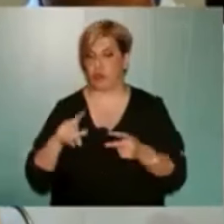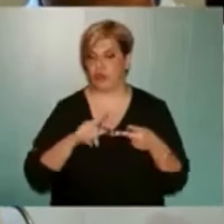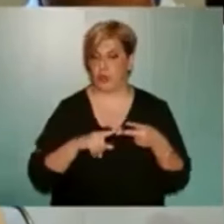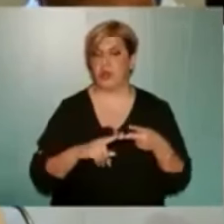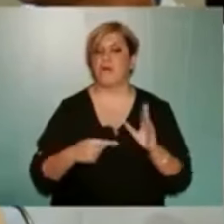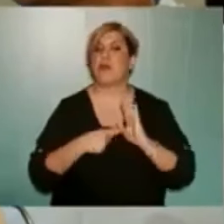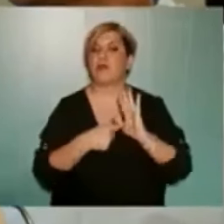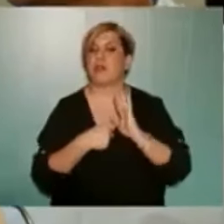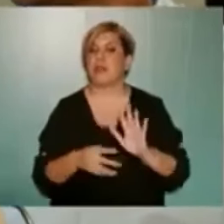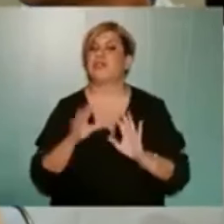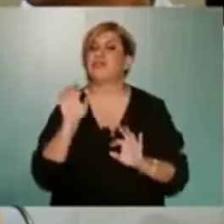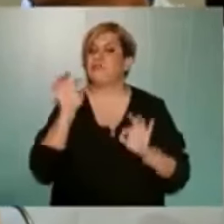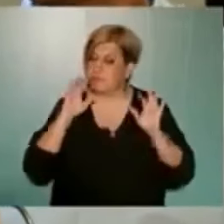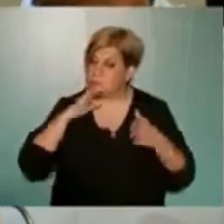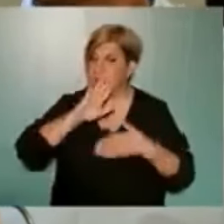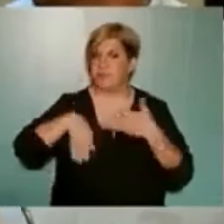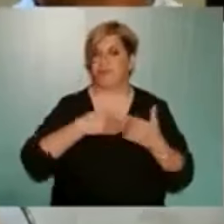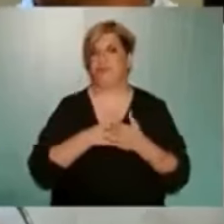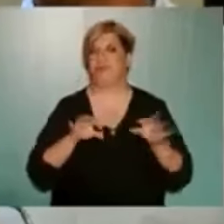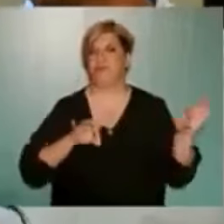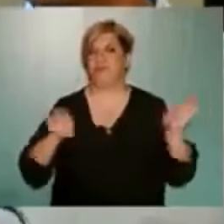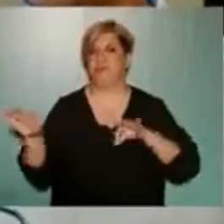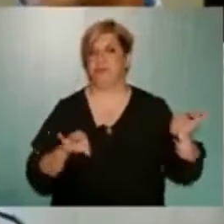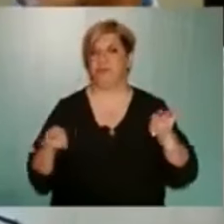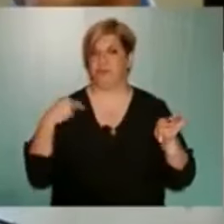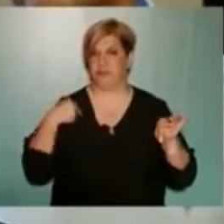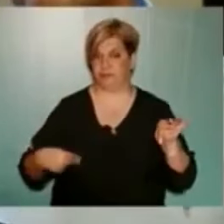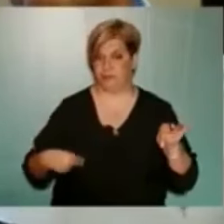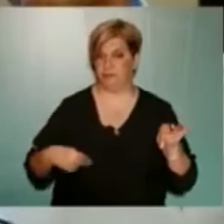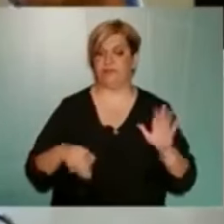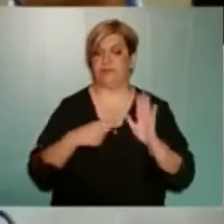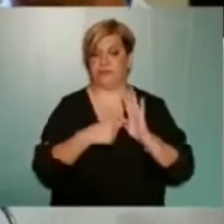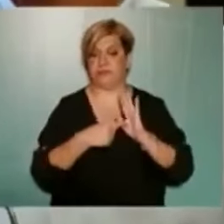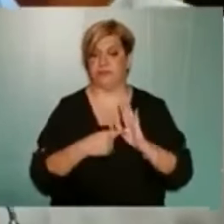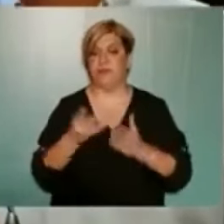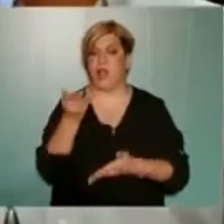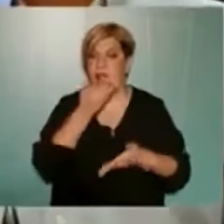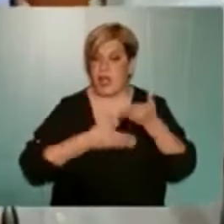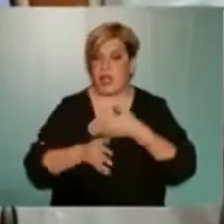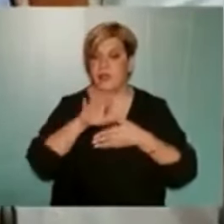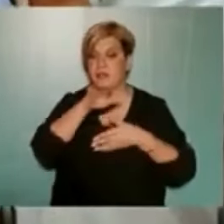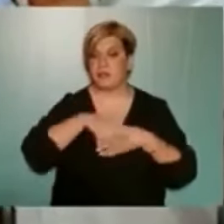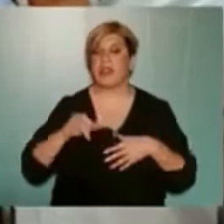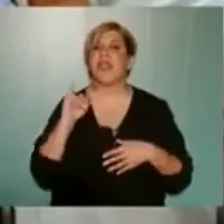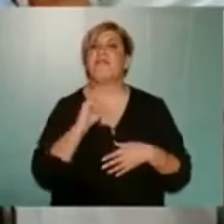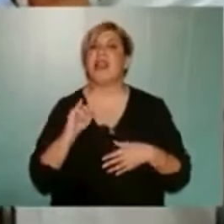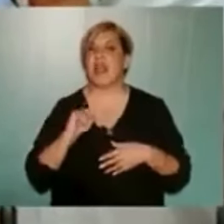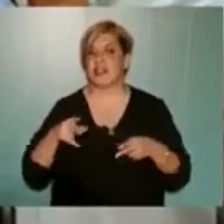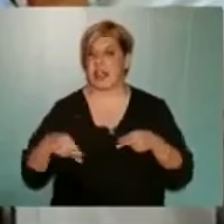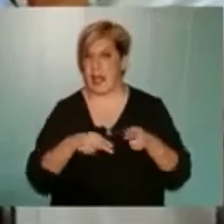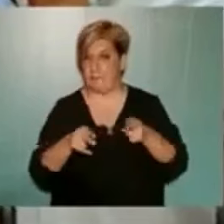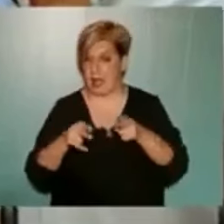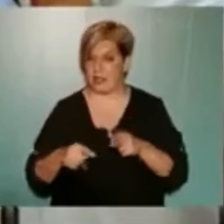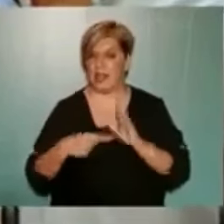παρουσιαστεί ένα ολοκληρωμένο σχέδιο για τη λύση από τη διοίκηση του Δήμου. Να παρουσιαστεί το σχέδιο αναμόρφωσης του ρέματος της Ιφανέτ, που